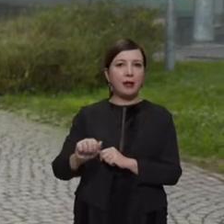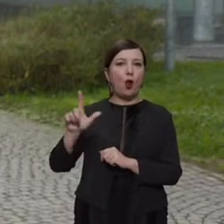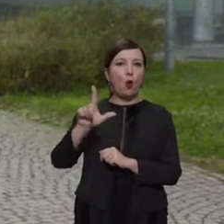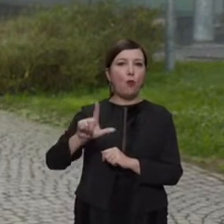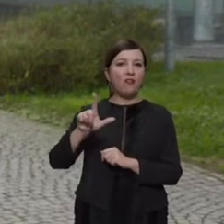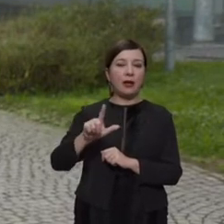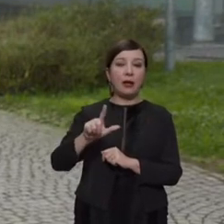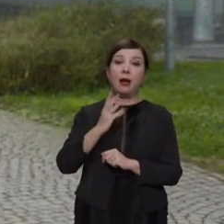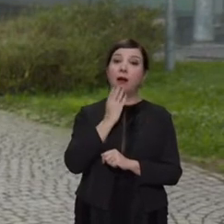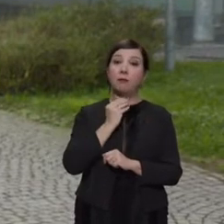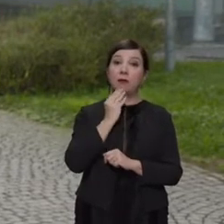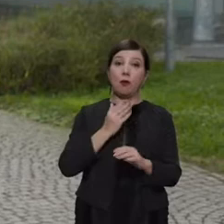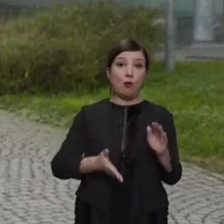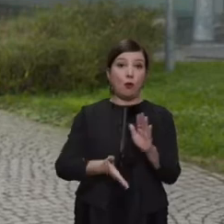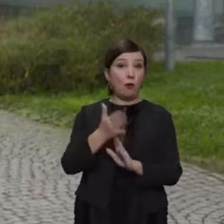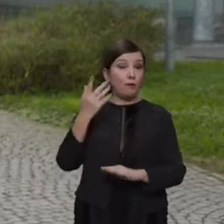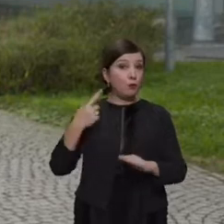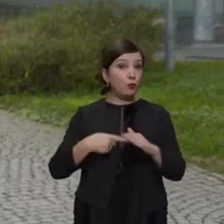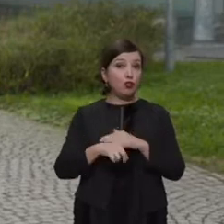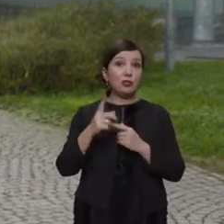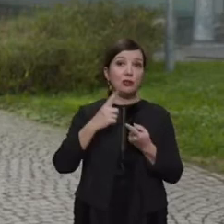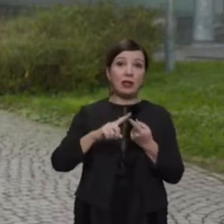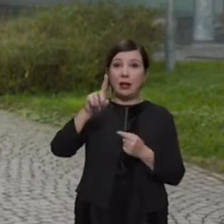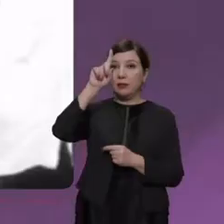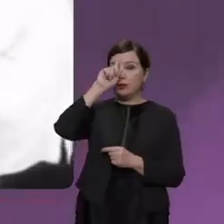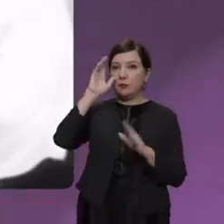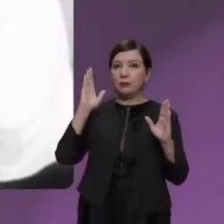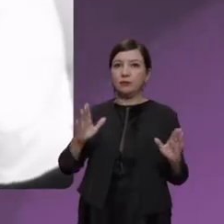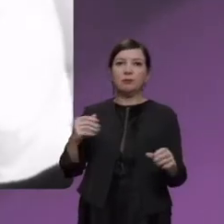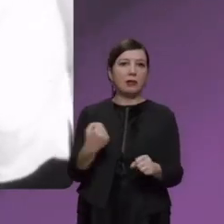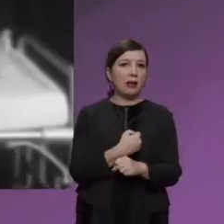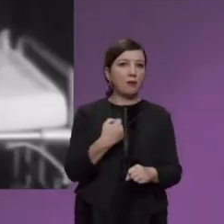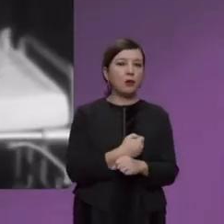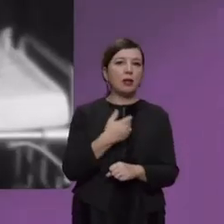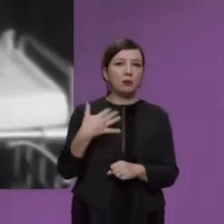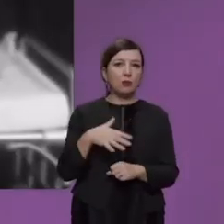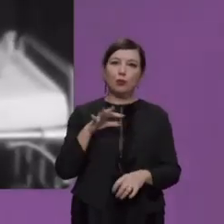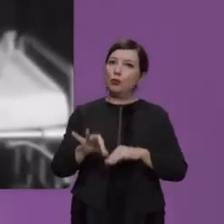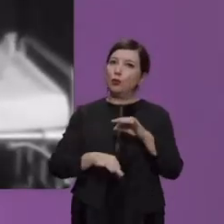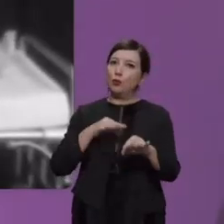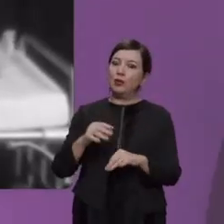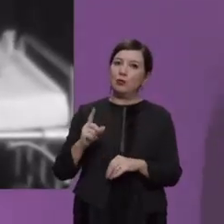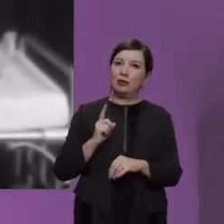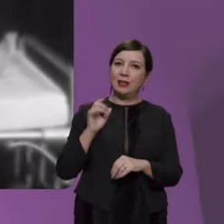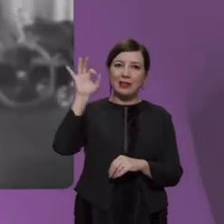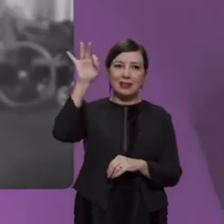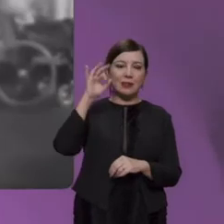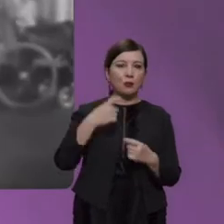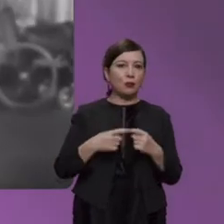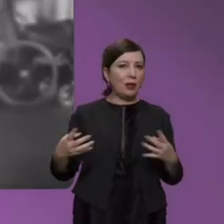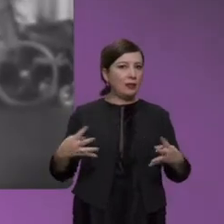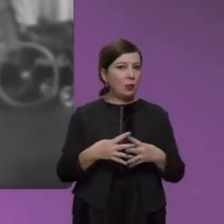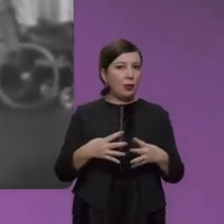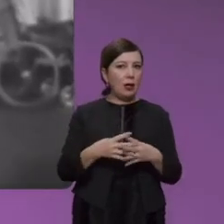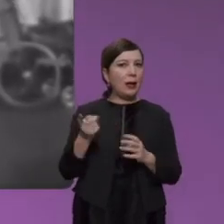che era un ebreo, fuggito dalla Germania, si è occupato molto di curare i soldati inglesi